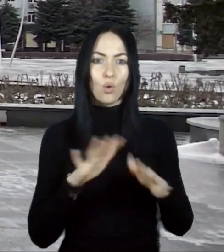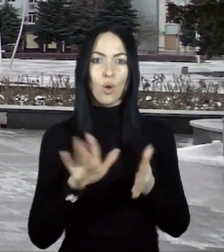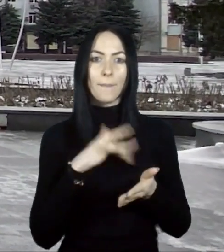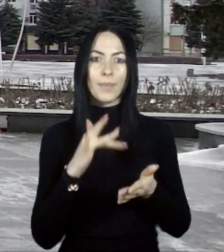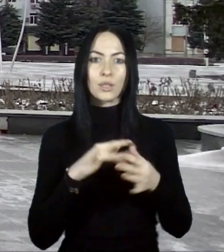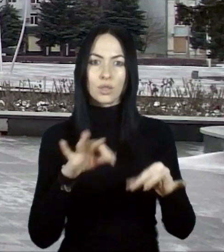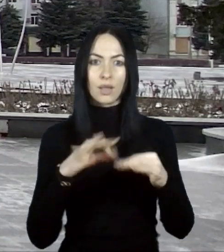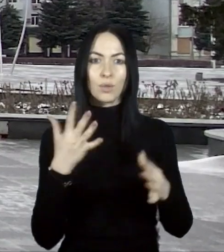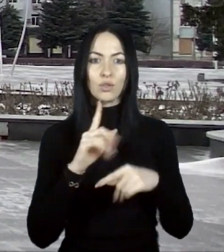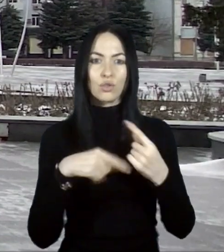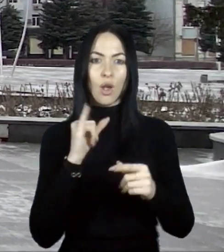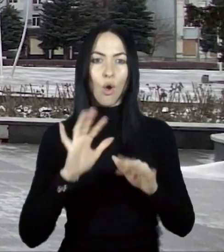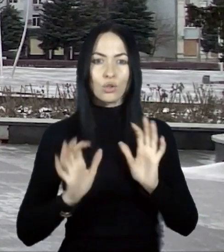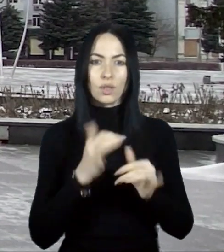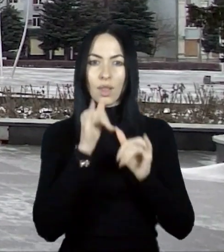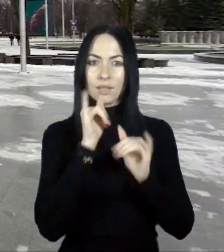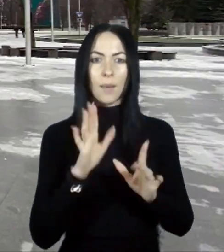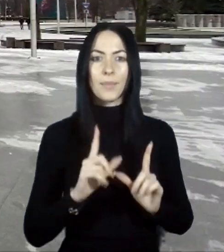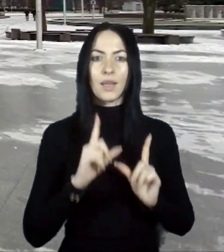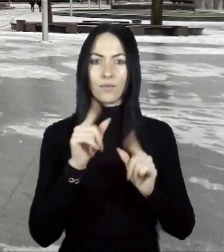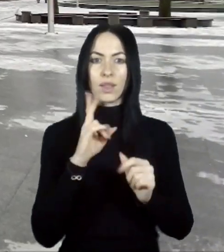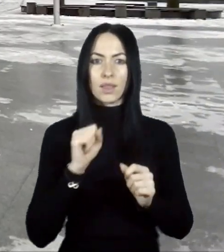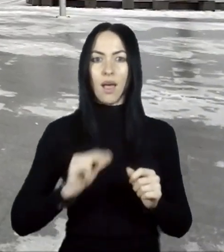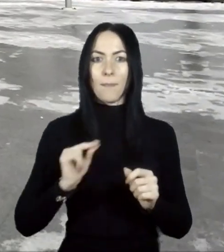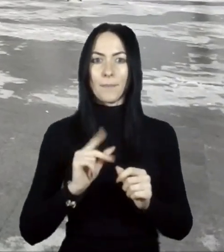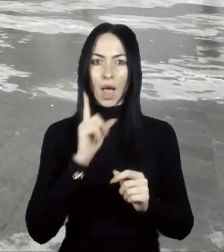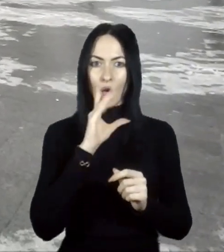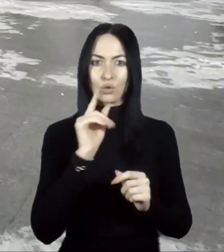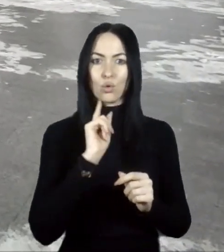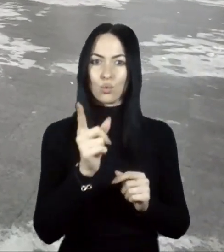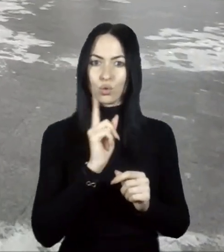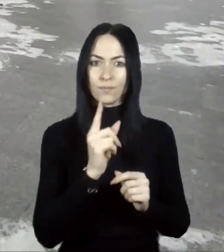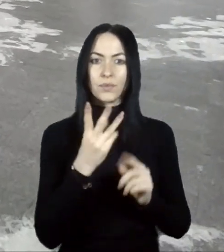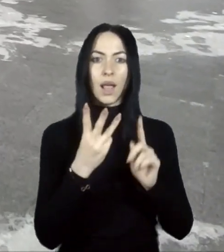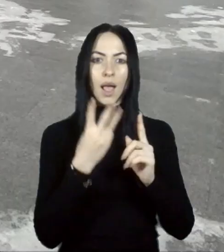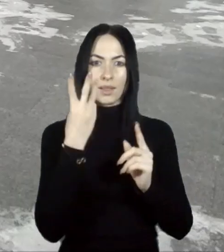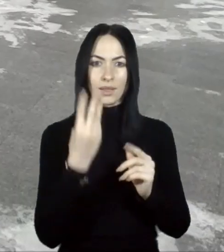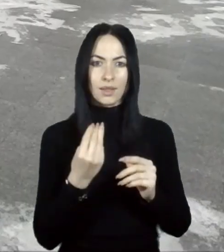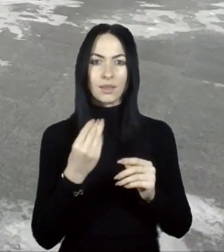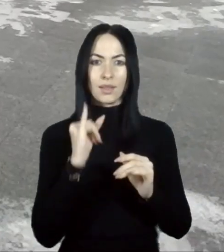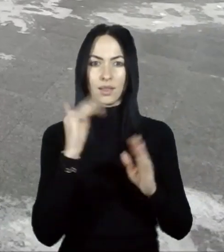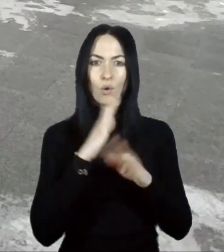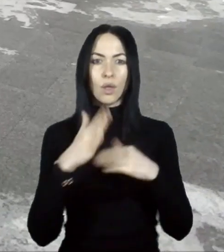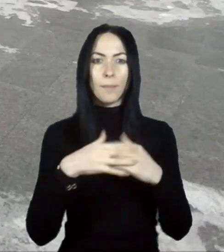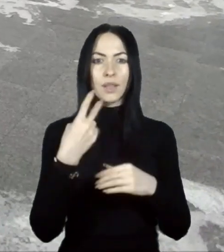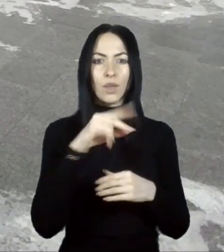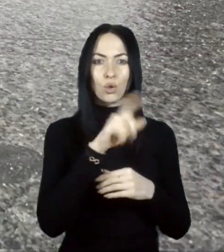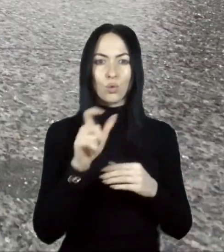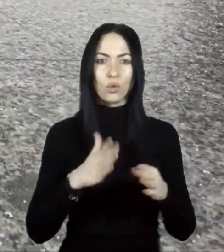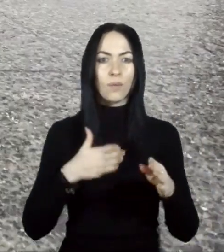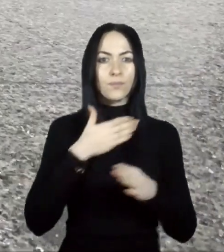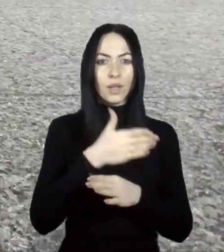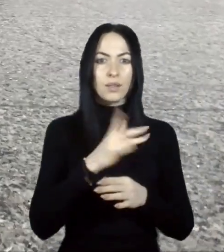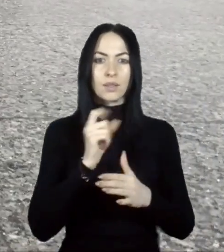ожеледицю вранці не зміг виїхати на маршрути. За три дні негоди близько 20 людей звернулися за допомогою травмпункт,